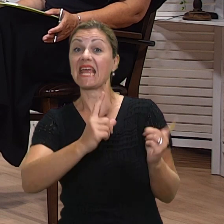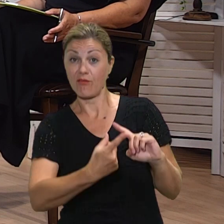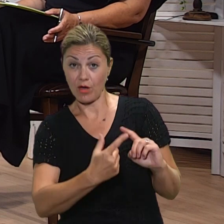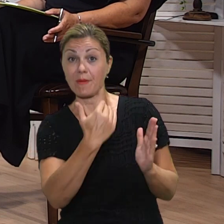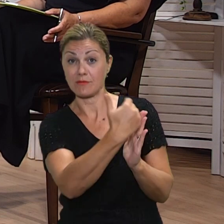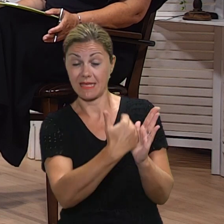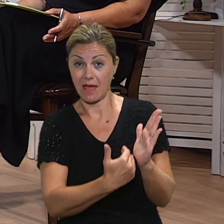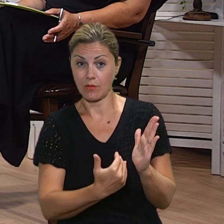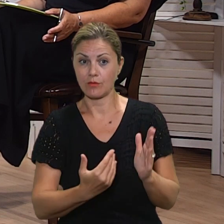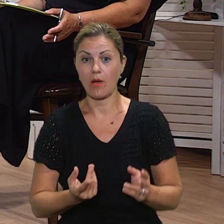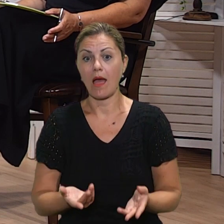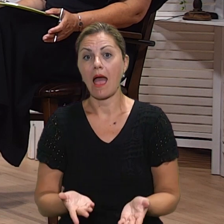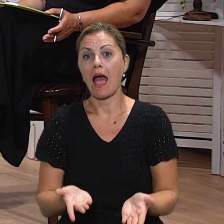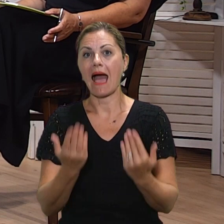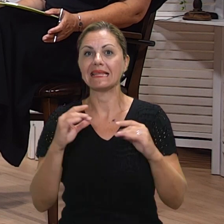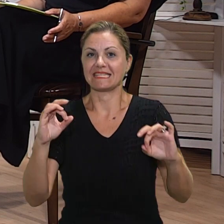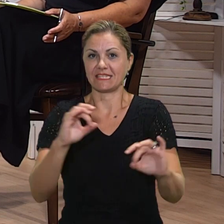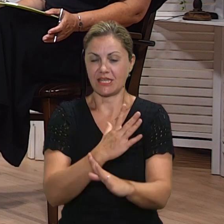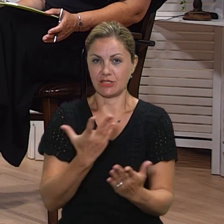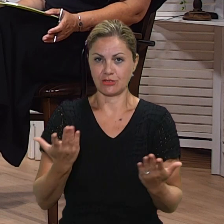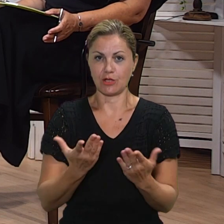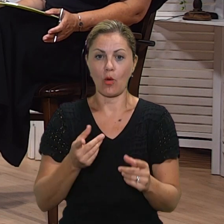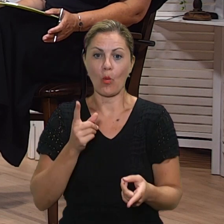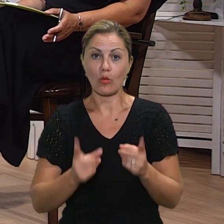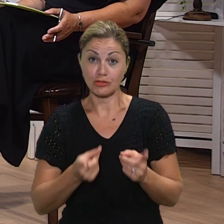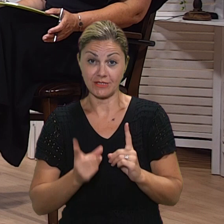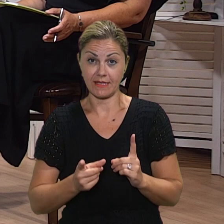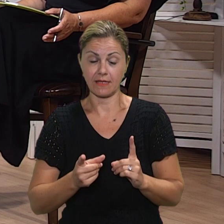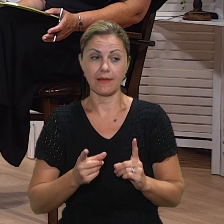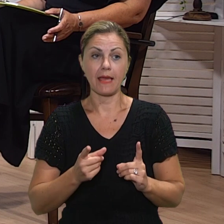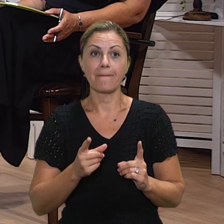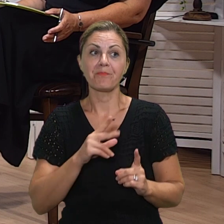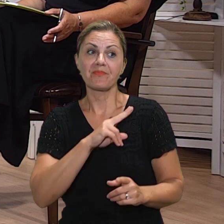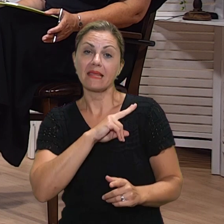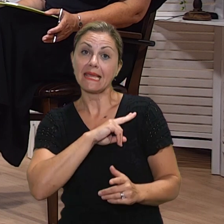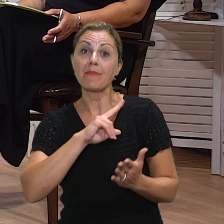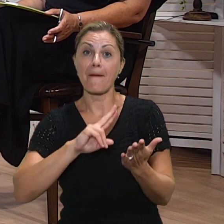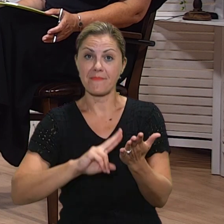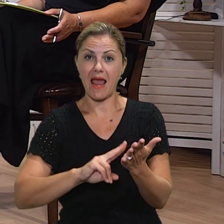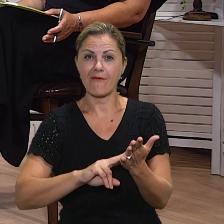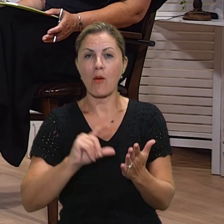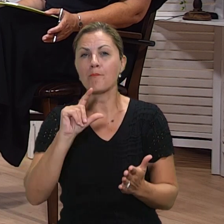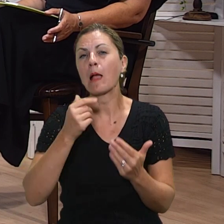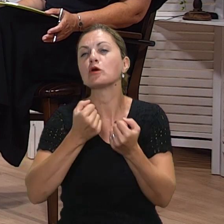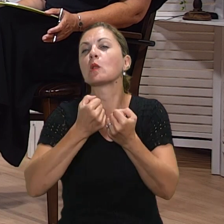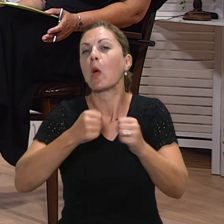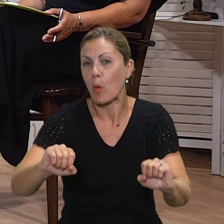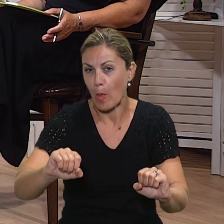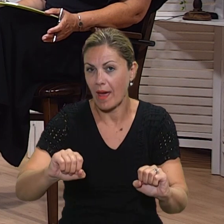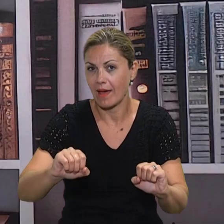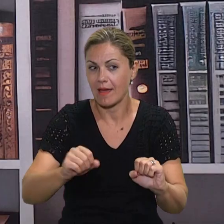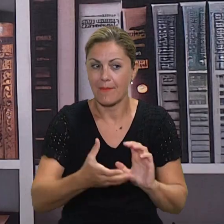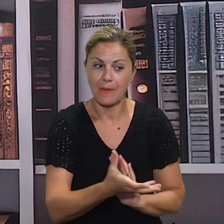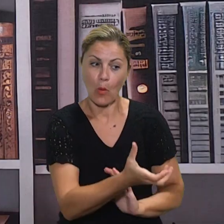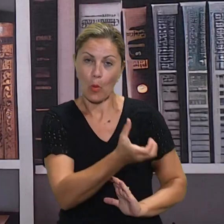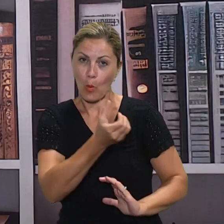a to je da učitelji sami mogu kreirati način na koji će napraviti nekakvu nastavnu jedinicu. Tako da ovisi